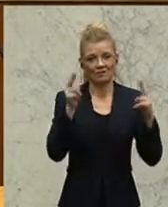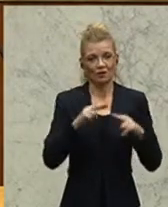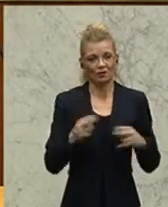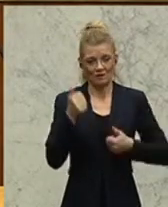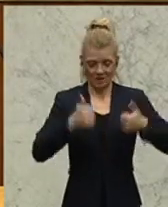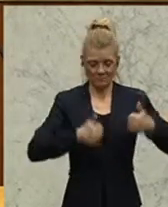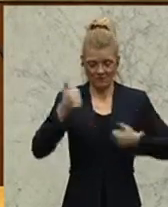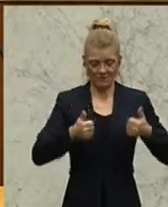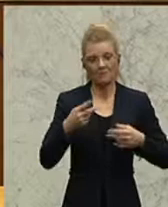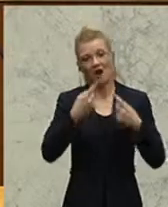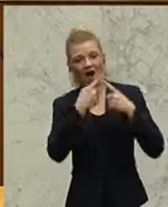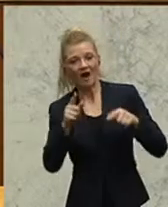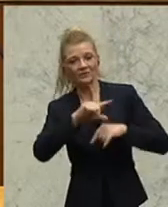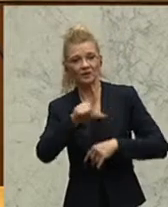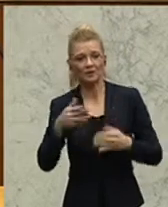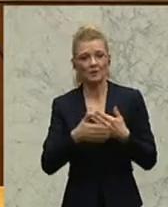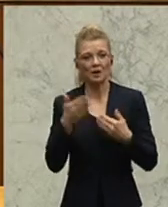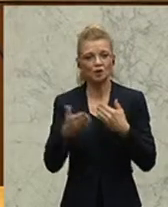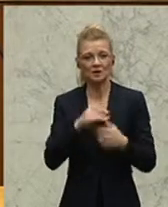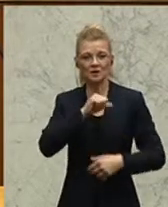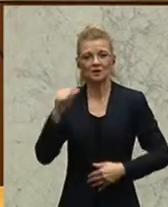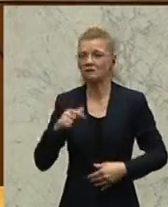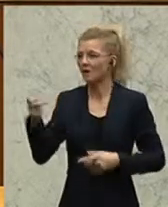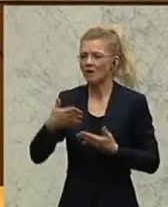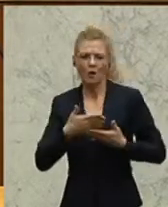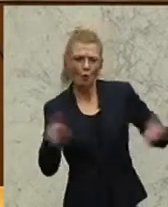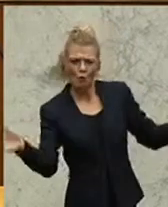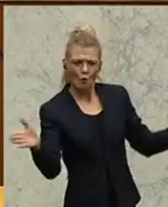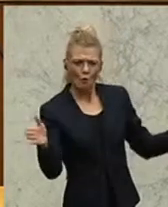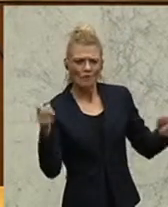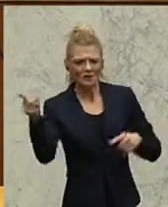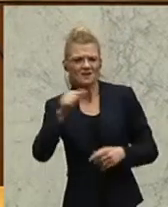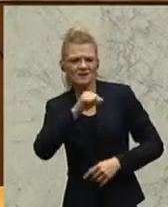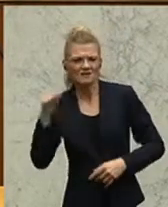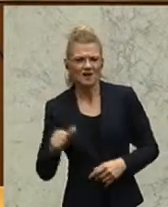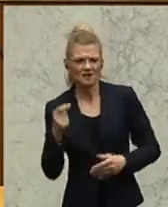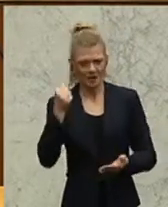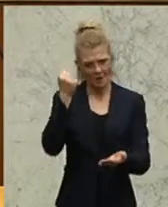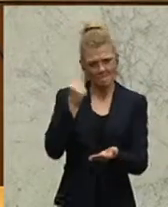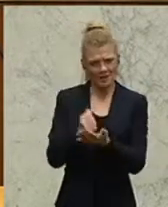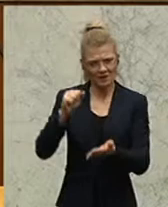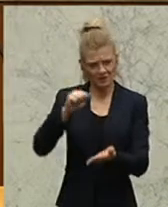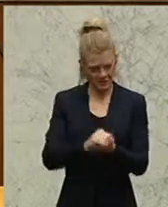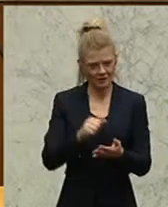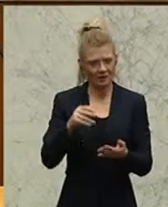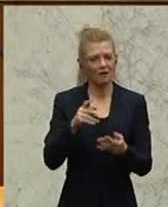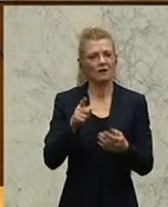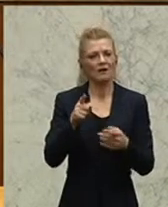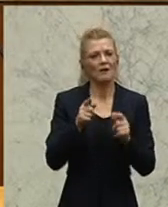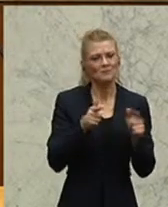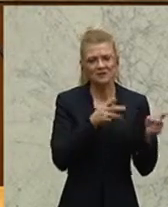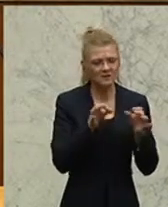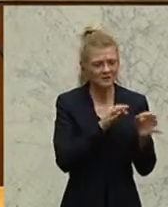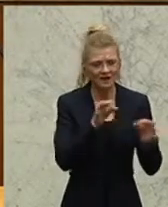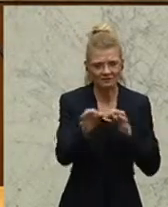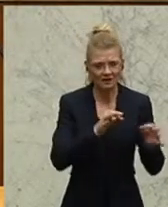Beispiel nehme, fahren einen sehr, sehr offensiven Kurs. Die chinesische Patentstrategie möchte bis zum Jahr 2020 zwei